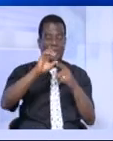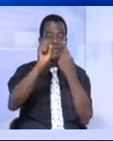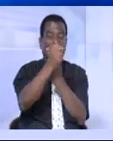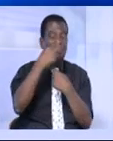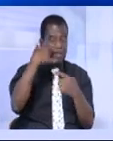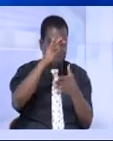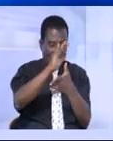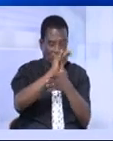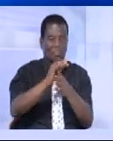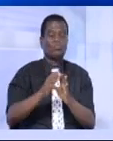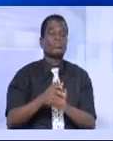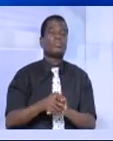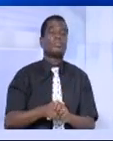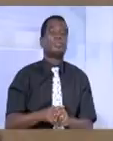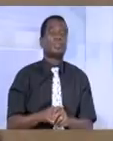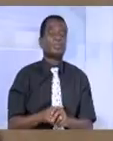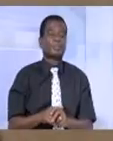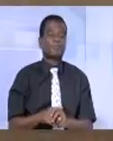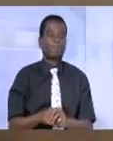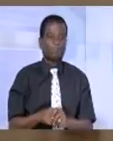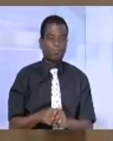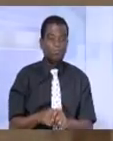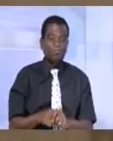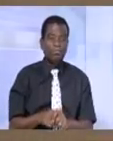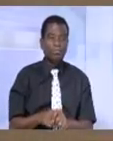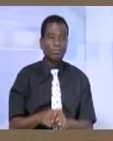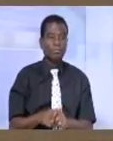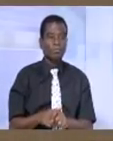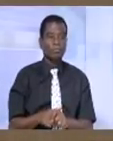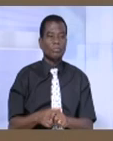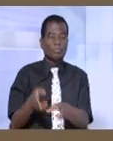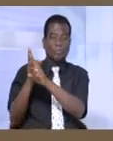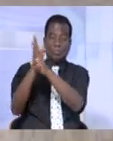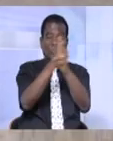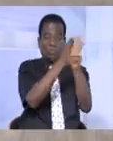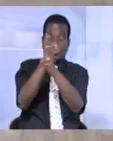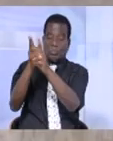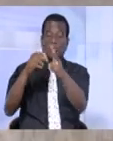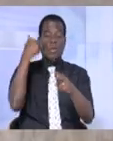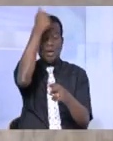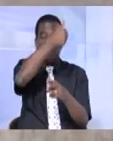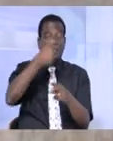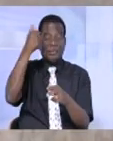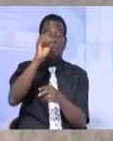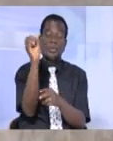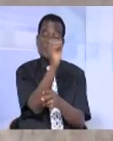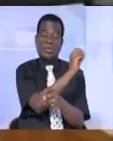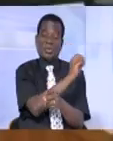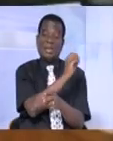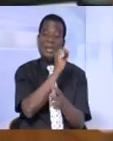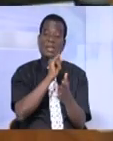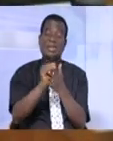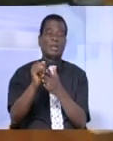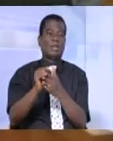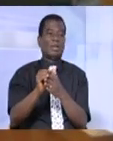Ses explications dans ce reportage. La montée du terrorisme en Afrique de l'Ouest est bien ce qui a motivé les